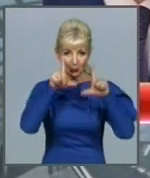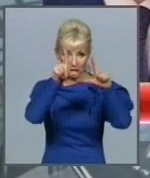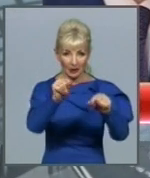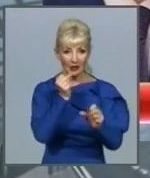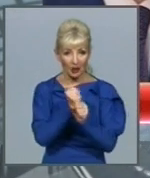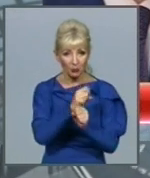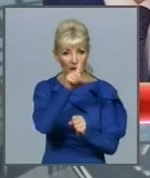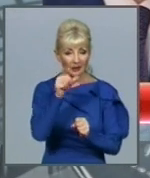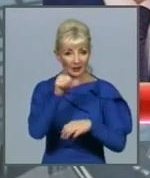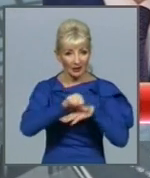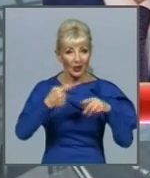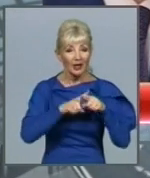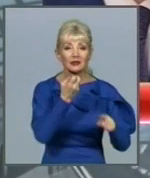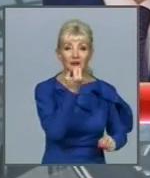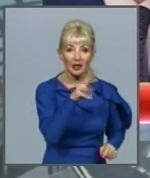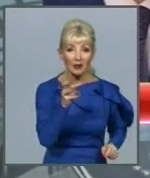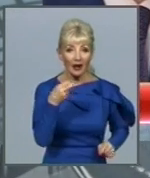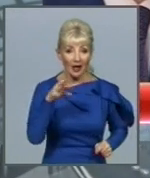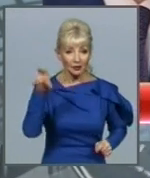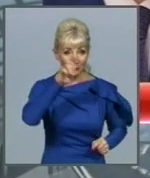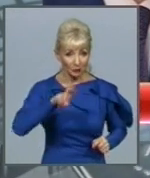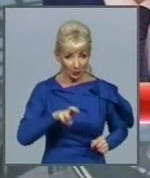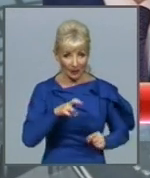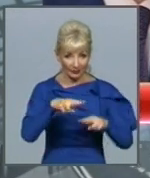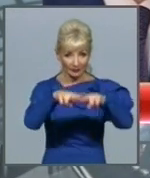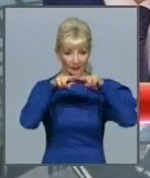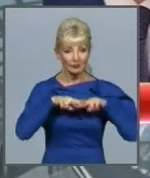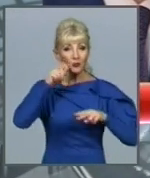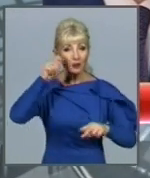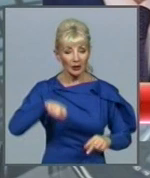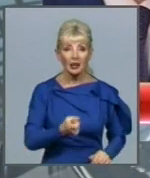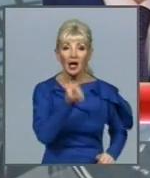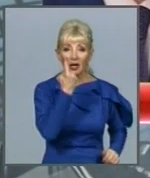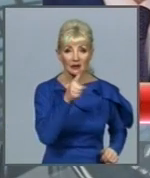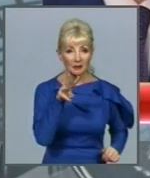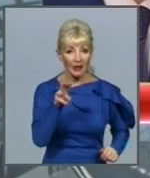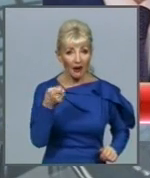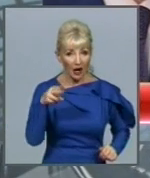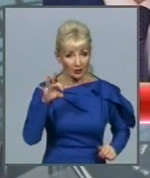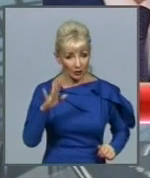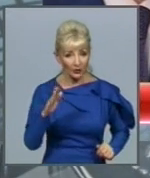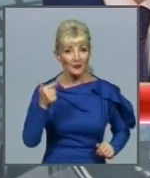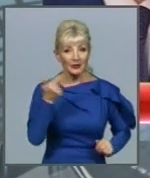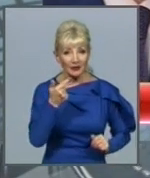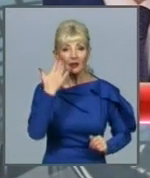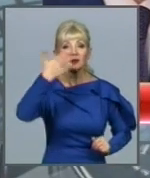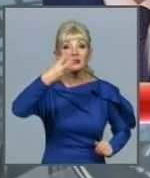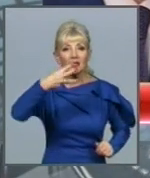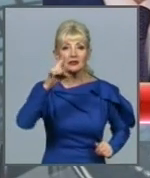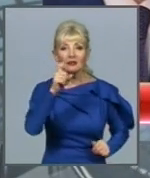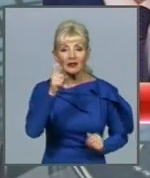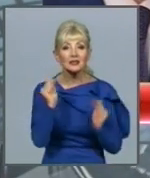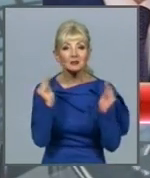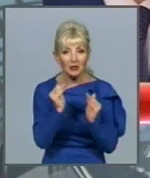мільярдів доларів приходять в Україну. З них 11 мільярдів, але гривень, тобто в 30 разів менше, задекларували.